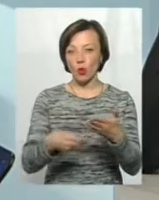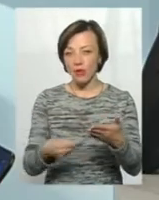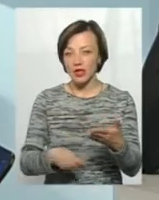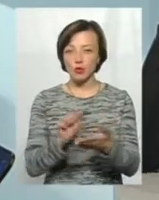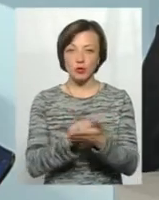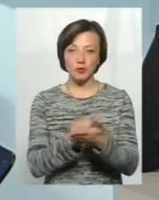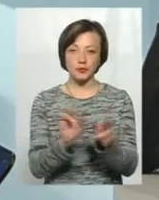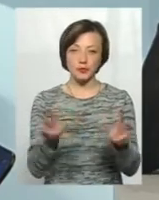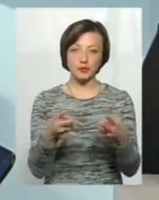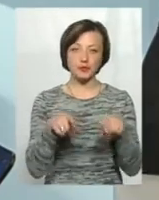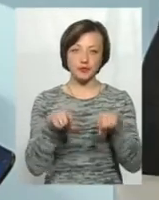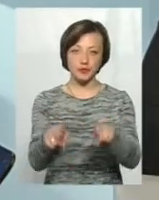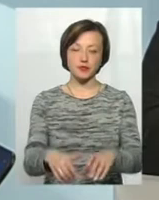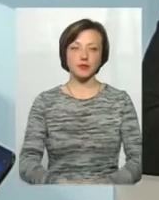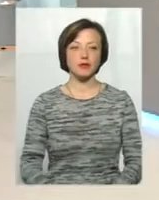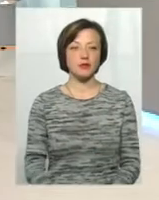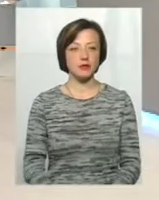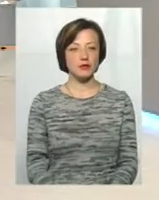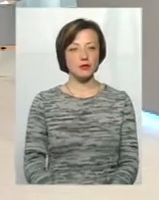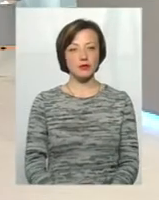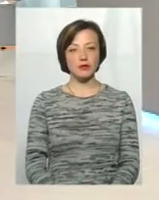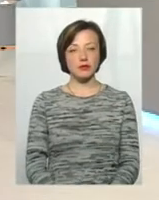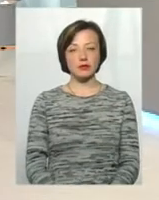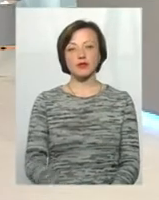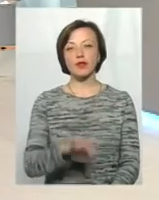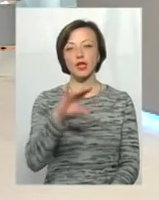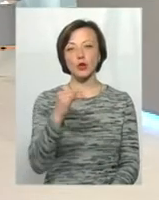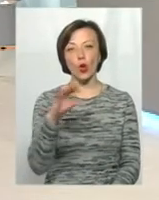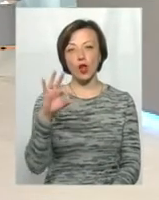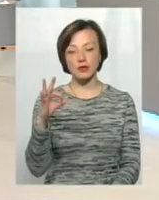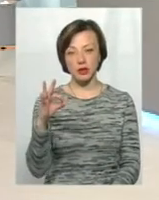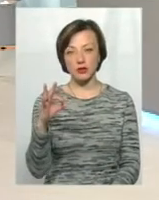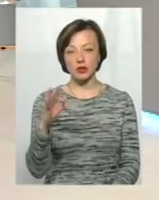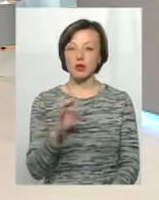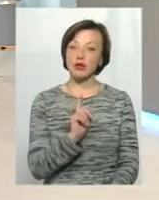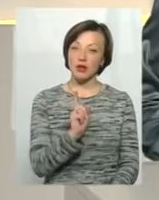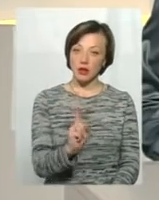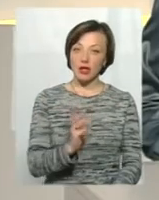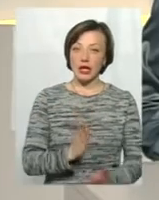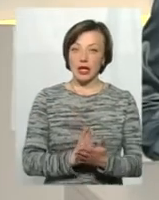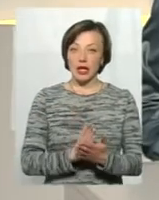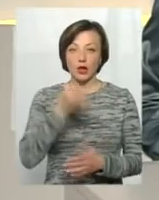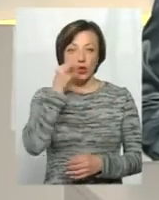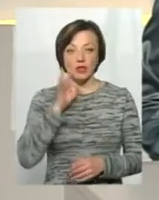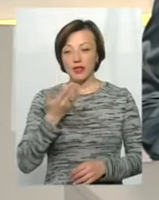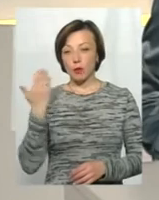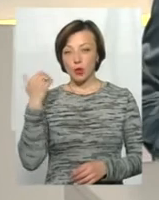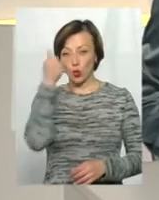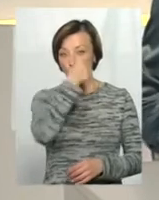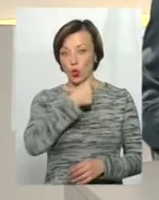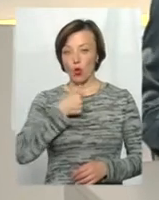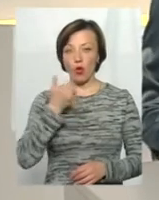з тими накладними, в якісь інстанції ходити не потрібно. Юрій Олександрович, але є практика минулого року, коли